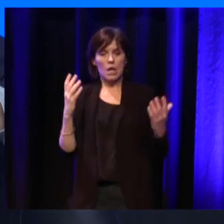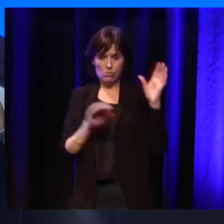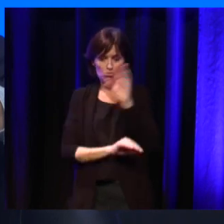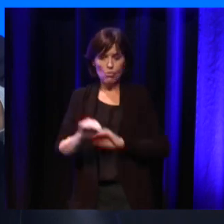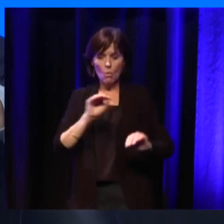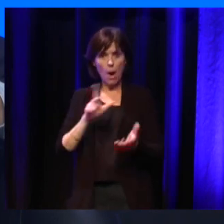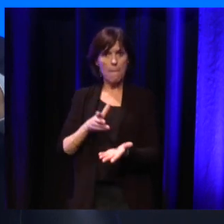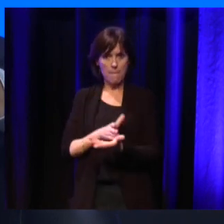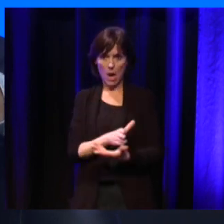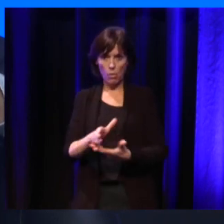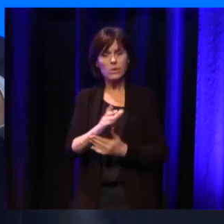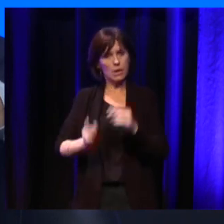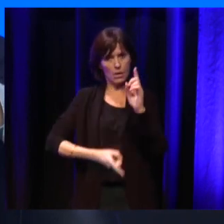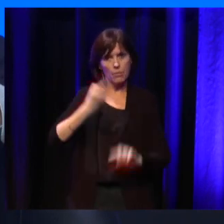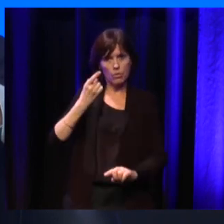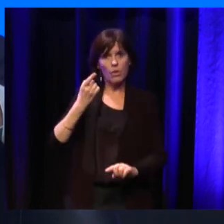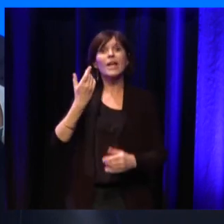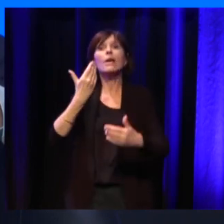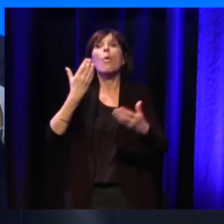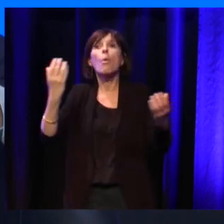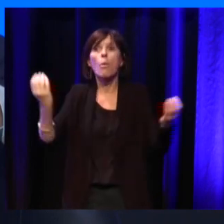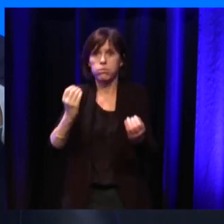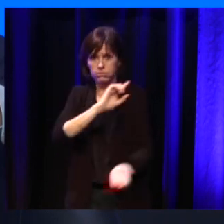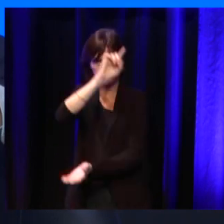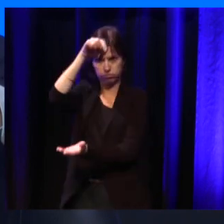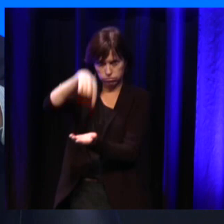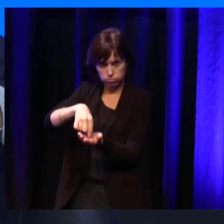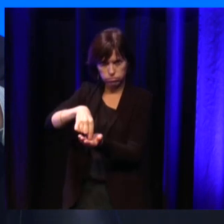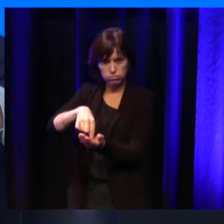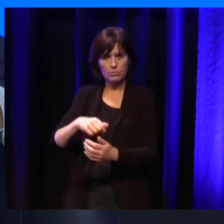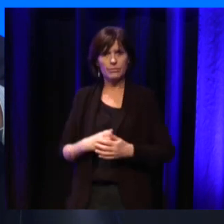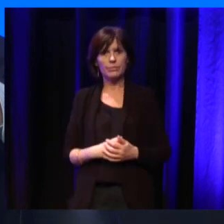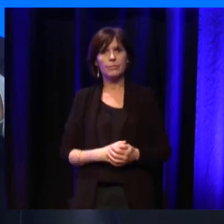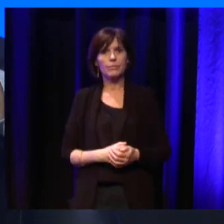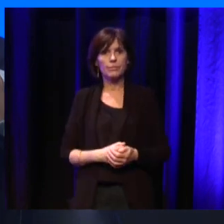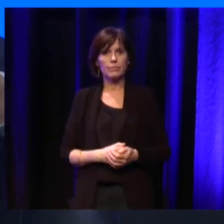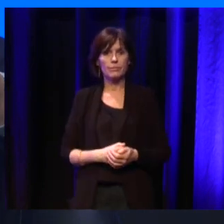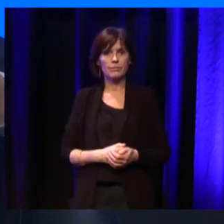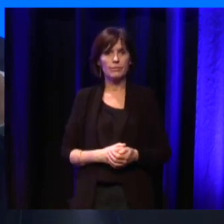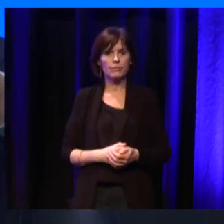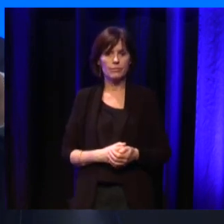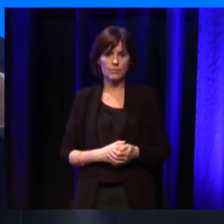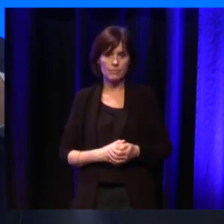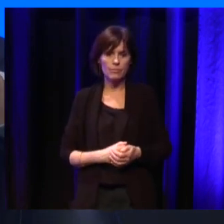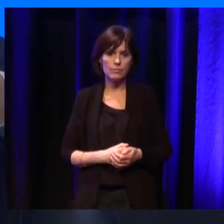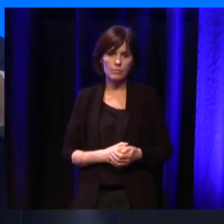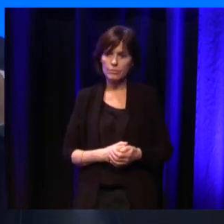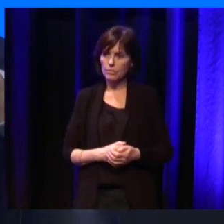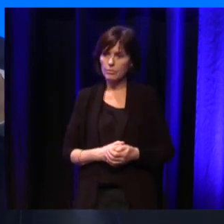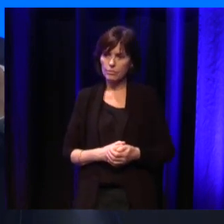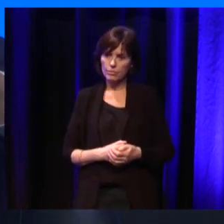-dedans et il y a l'infrastructure de soins. Ensuite, y a toutes les... Dans cet agenda, on doit aussi trouver tout le